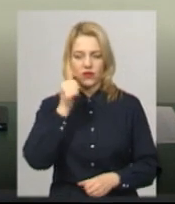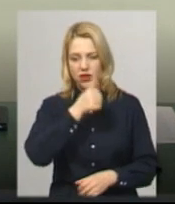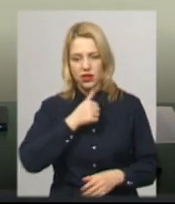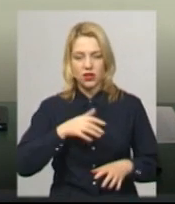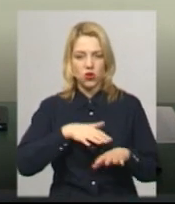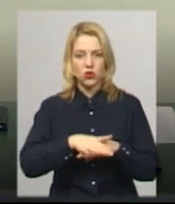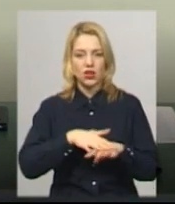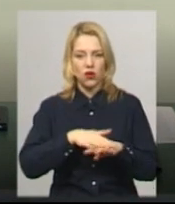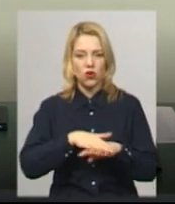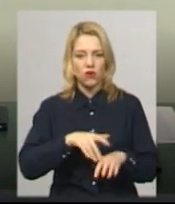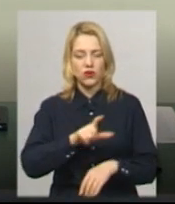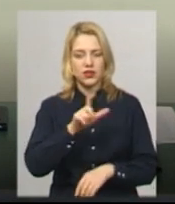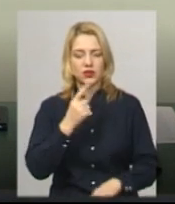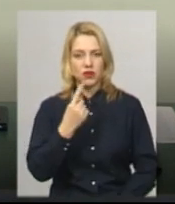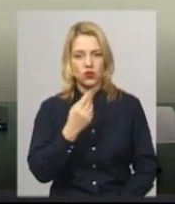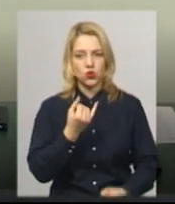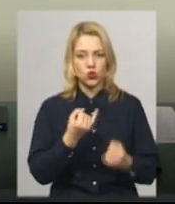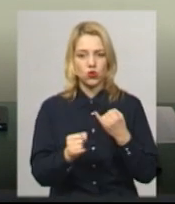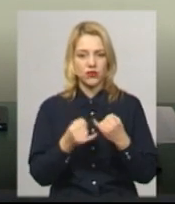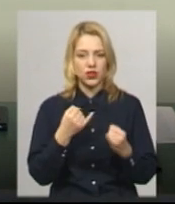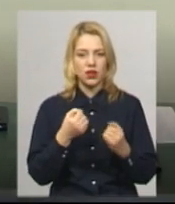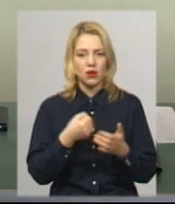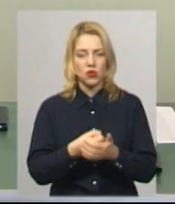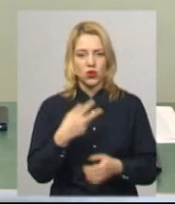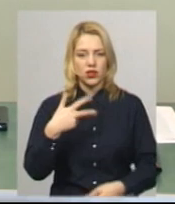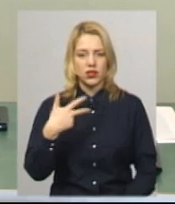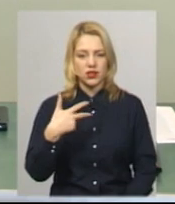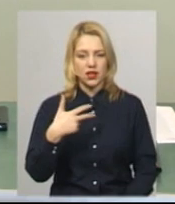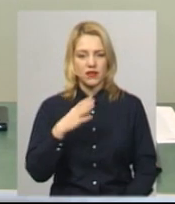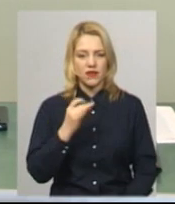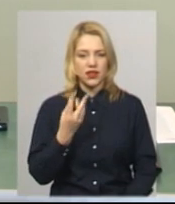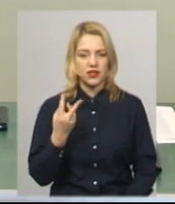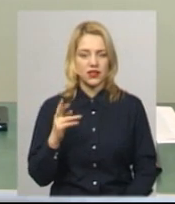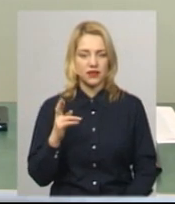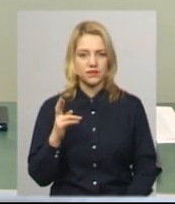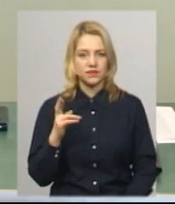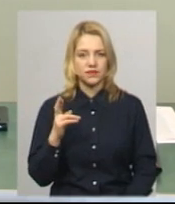з 1 жовтня по 30 вересня.